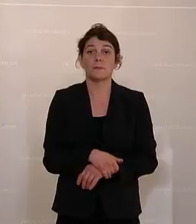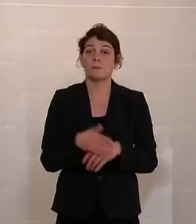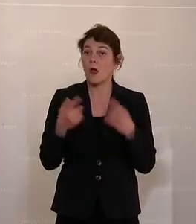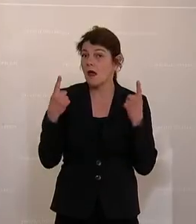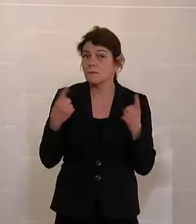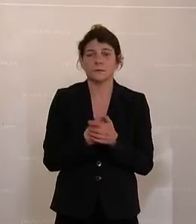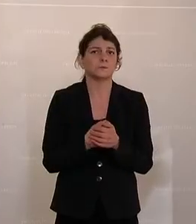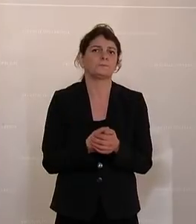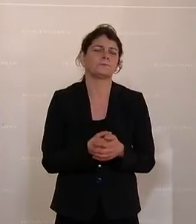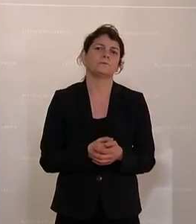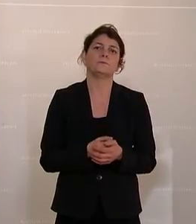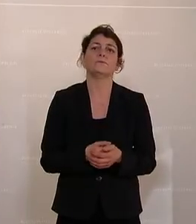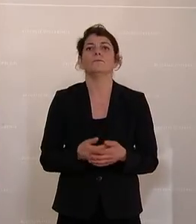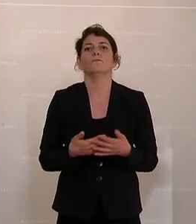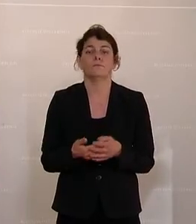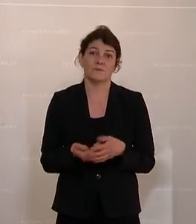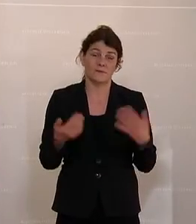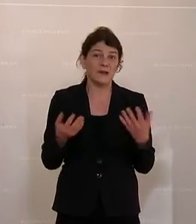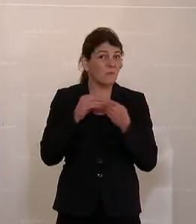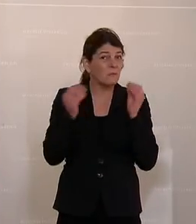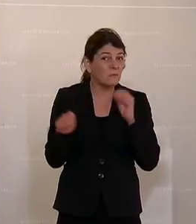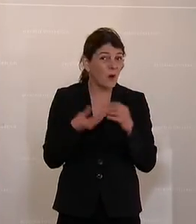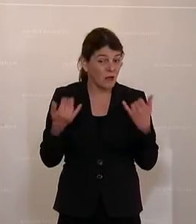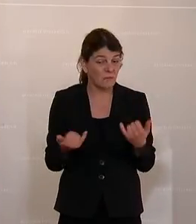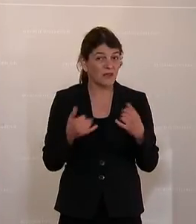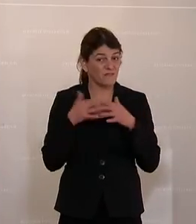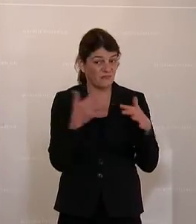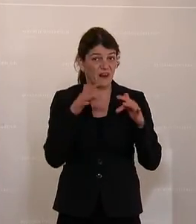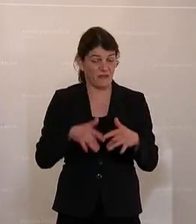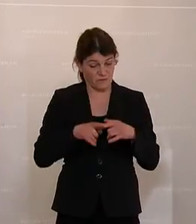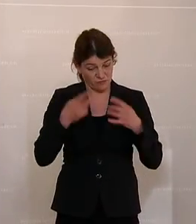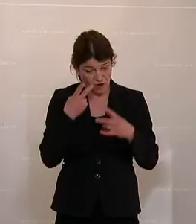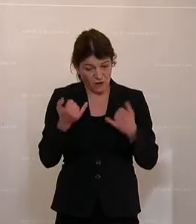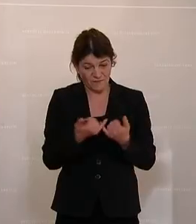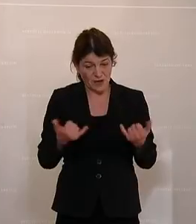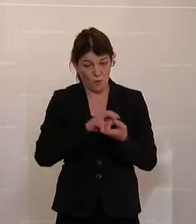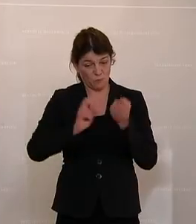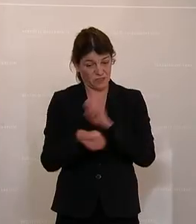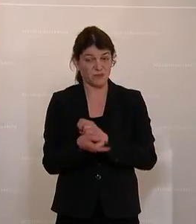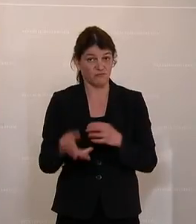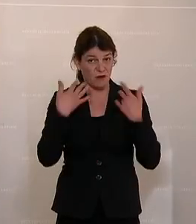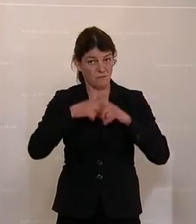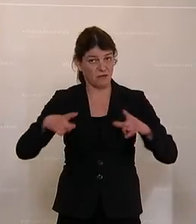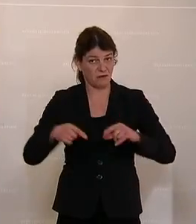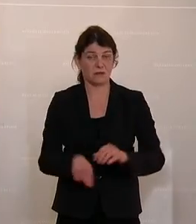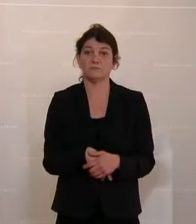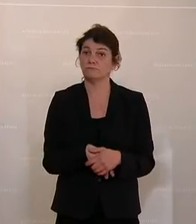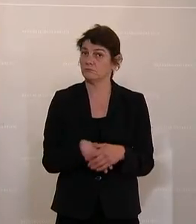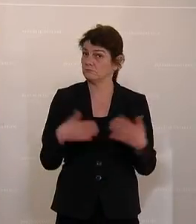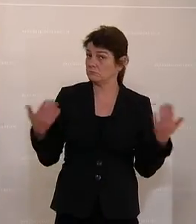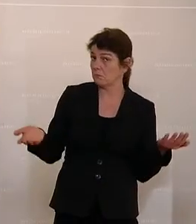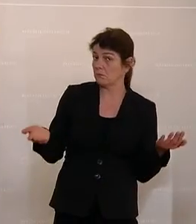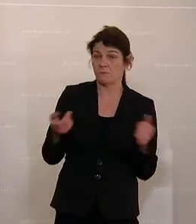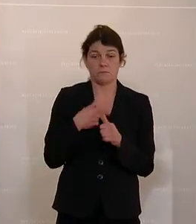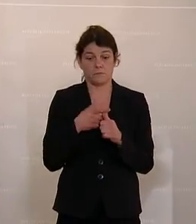Nur, Probleme gibt es jetzt viele in der Umsetzung dieses Klimatickets. Da kommt